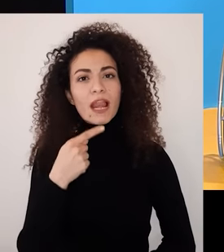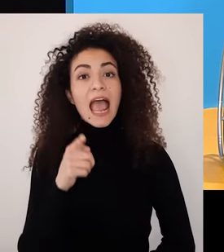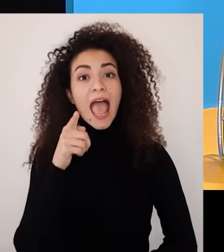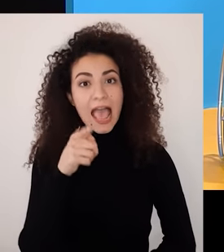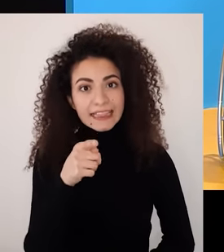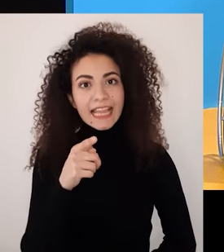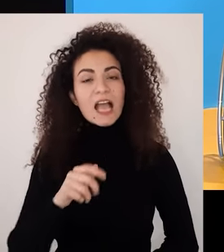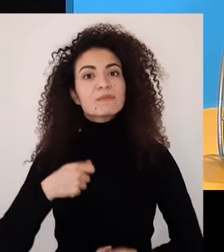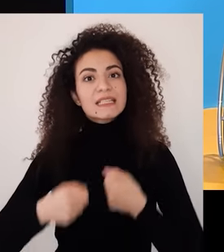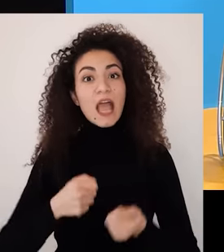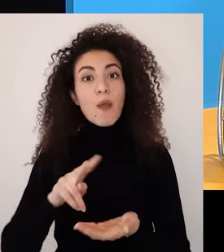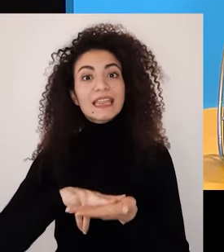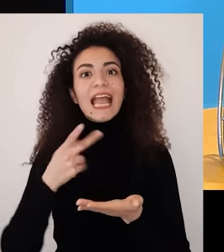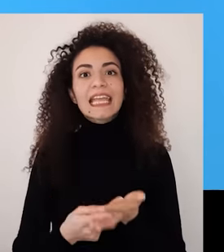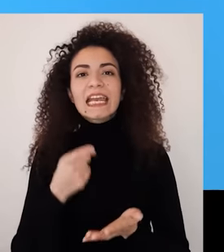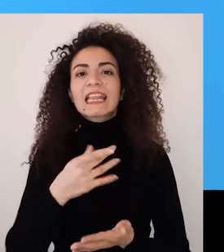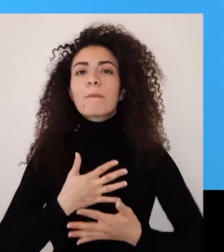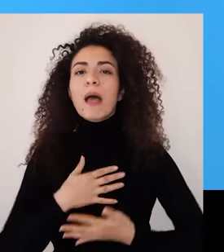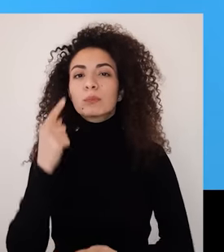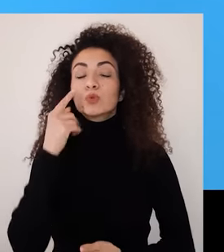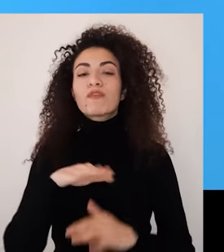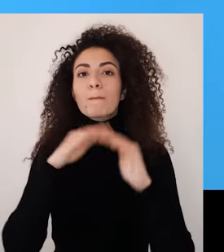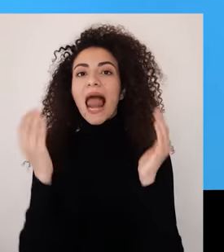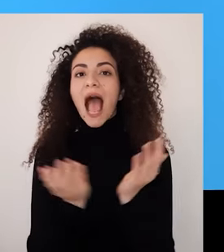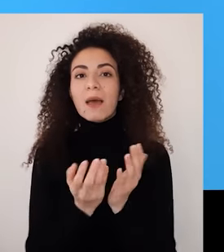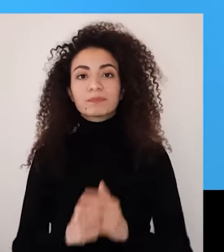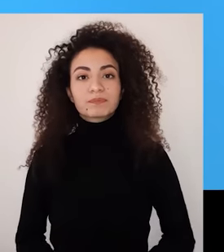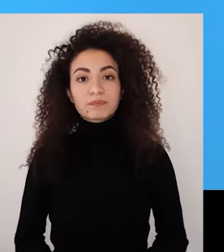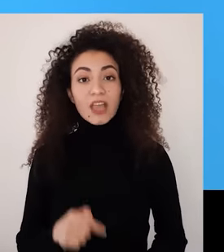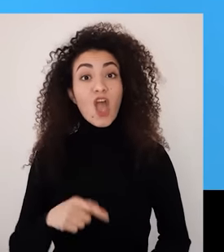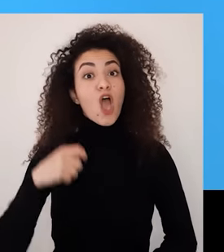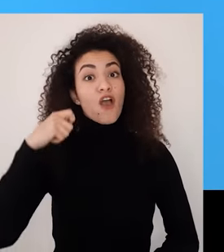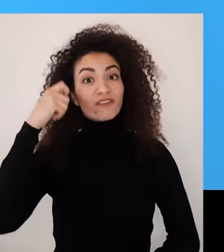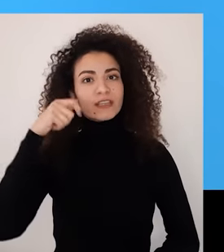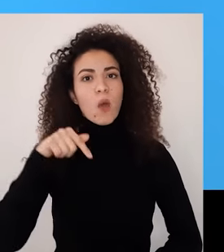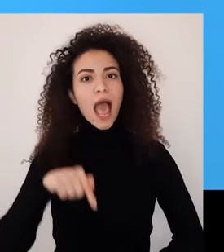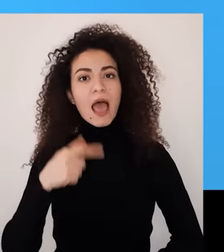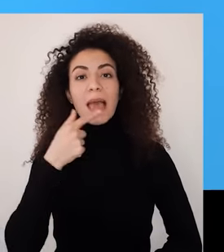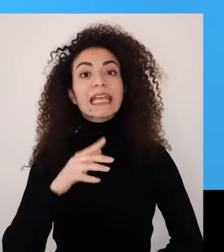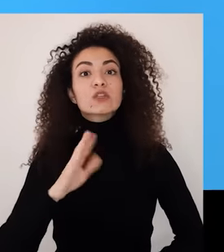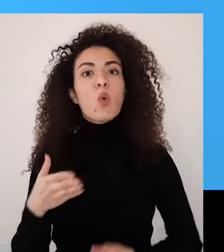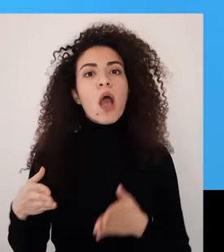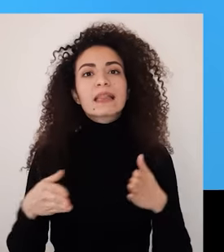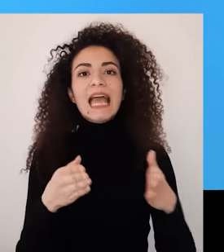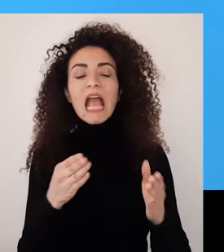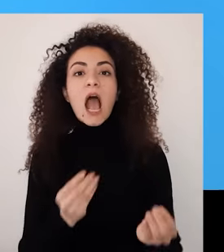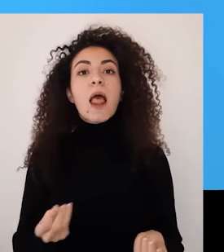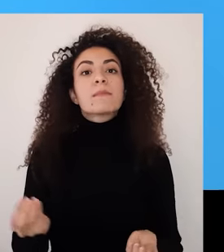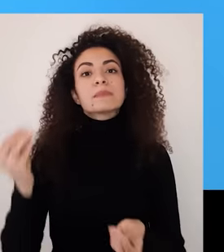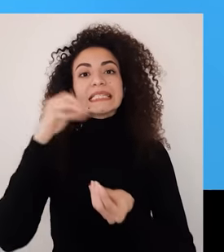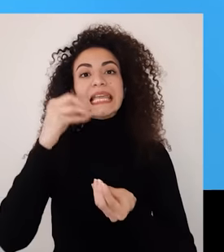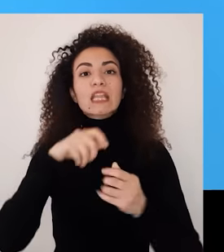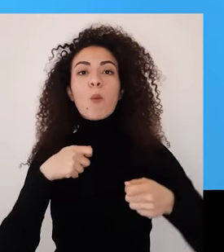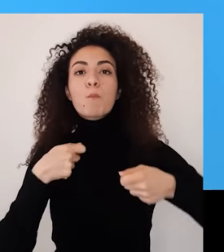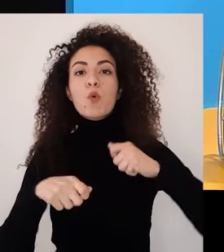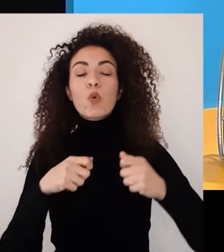التغيير اللي بتتمنى تحققه بالعالم بهالفيديو رح نشارككم ببسيلة لرفع مصطوى المرون الشخصية لتحقيق